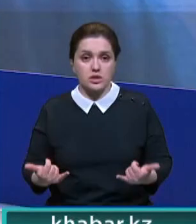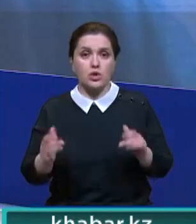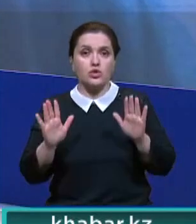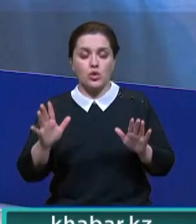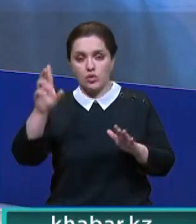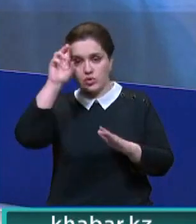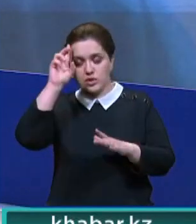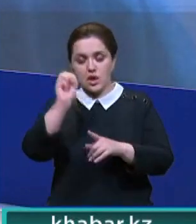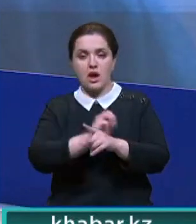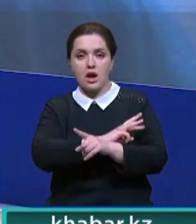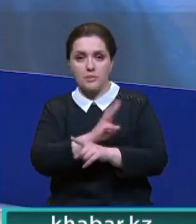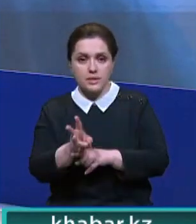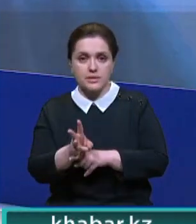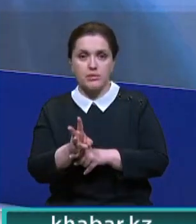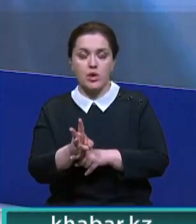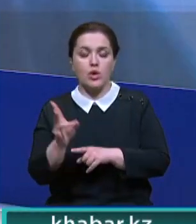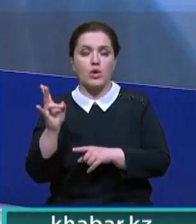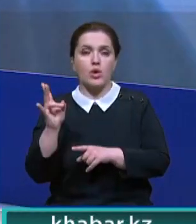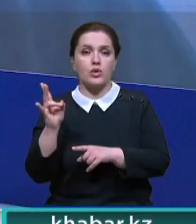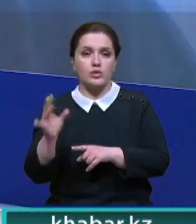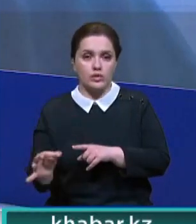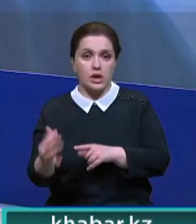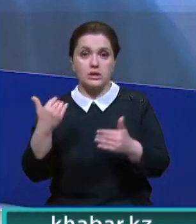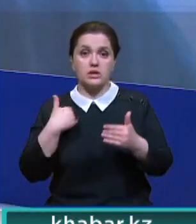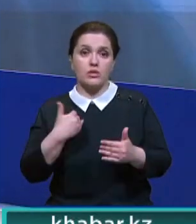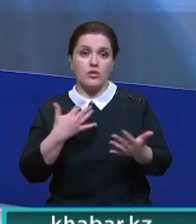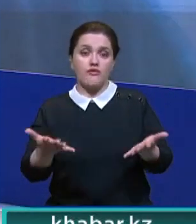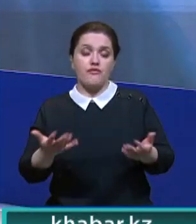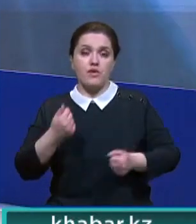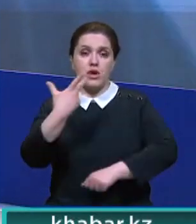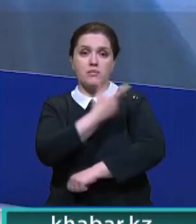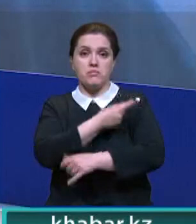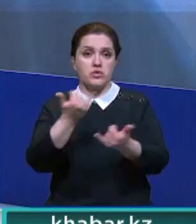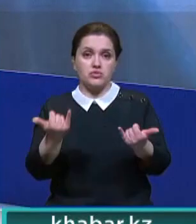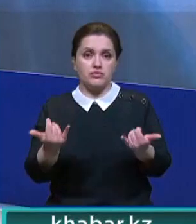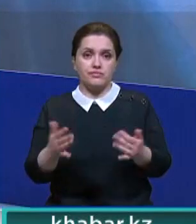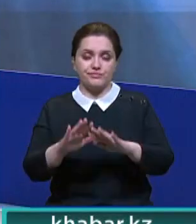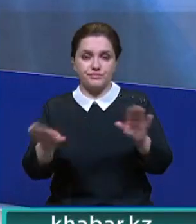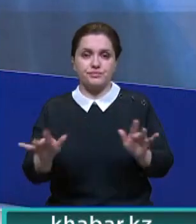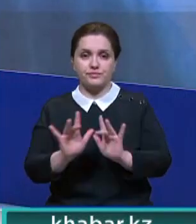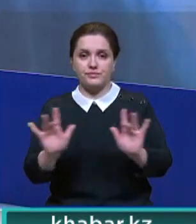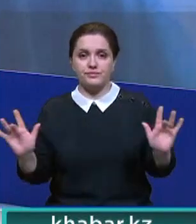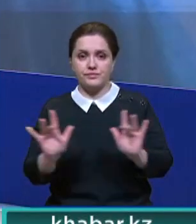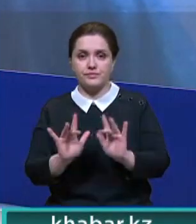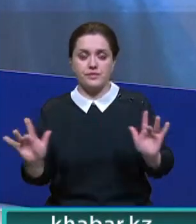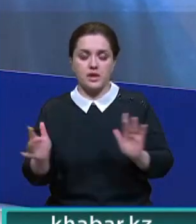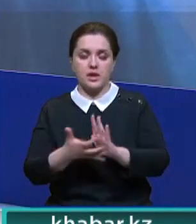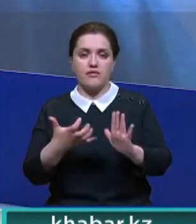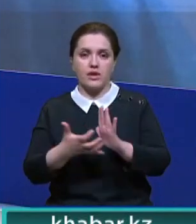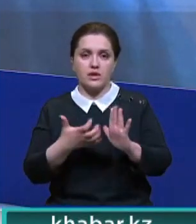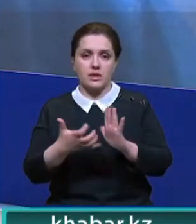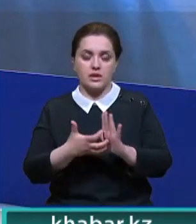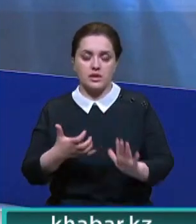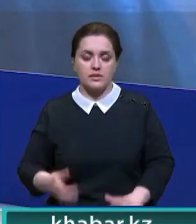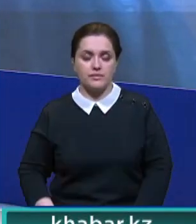государство обеспечивает, но мы даже если хотим получить эти вакцины, но их сейчас в данный момент их нету, просто их нету.